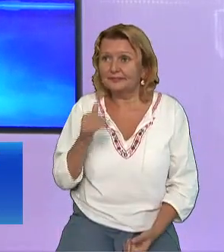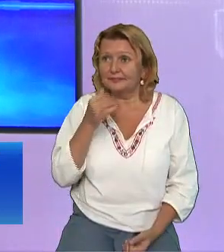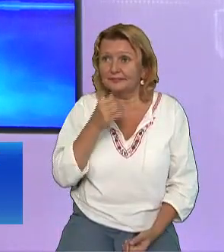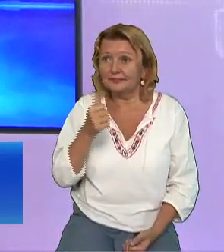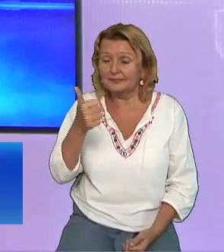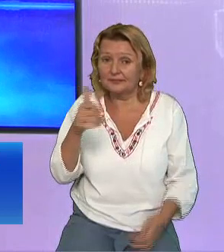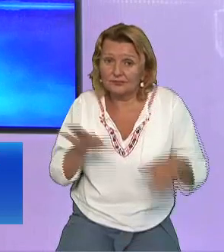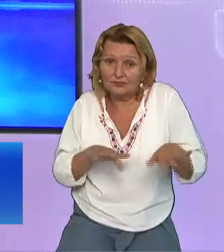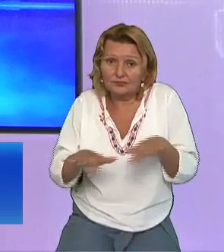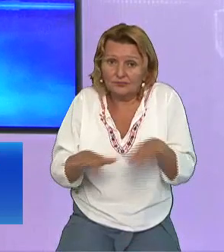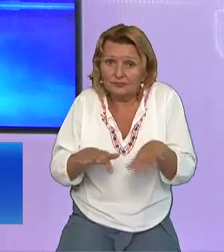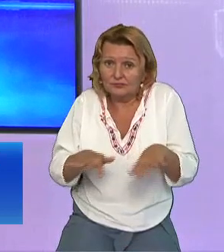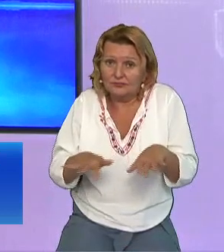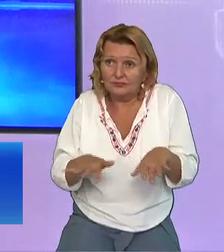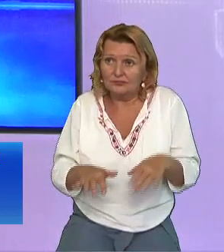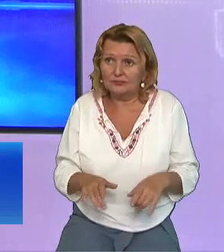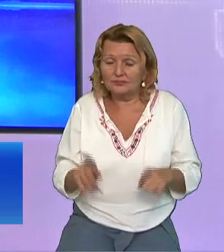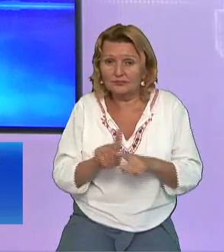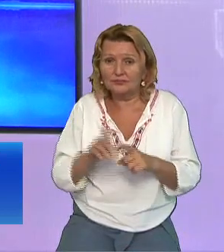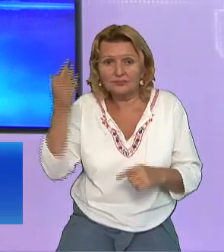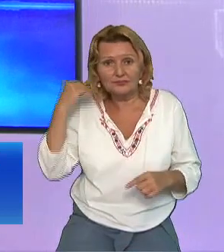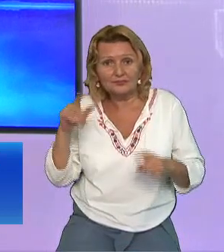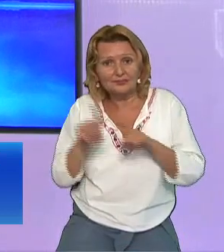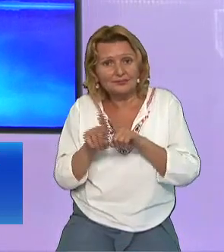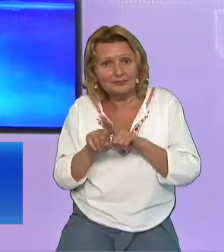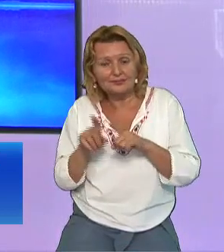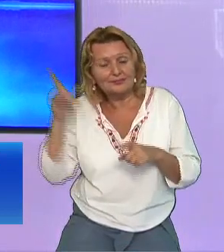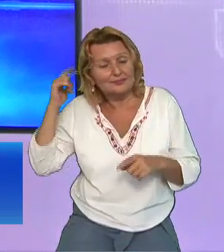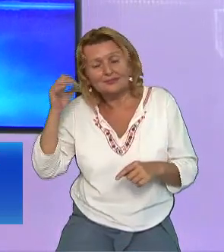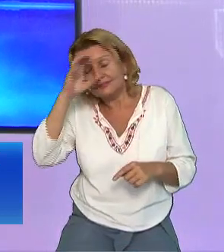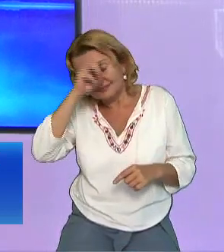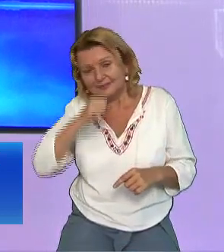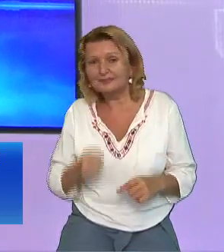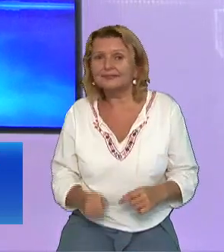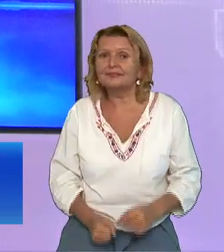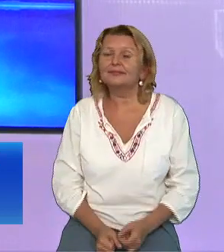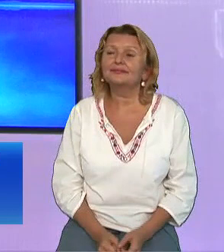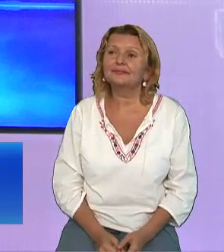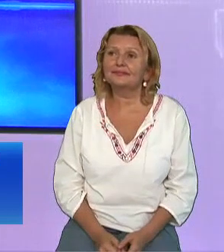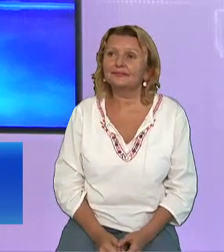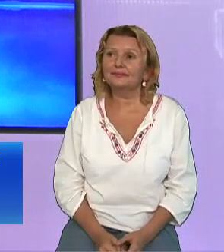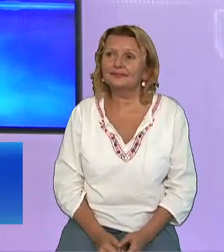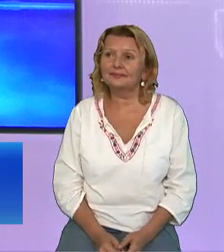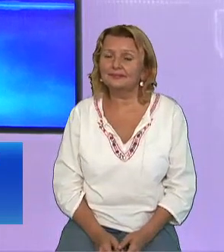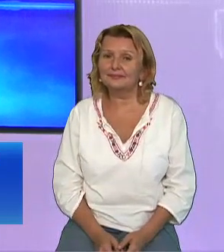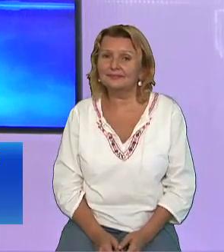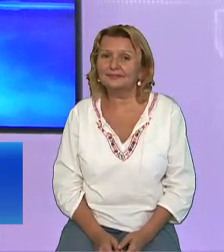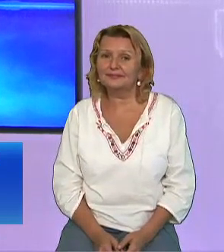Un cutremur de pământ Așa cum a fost cel de azi noapte Poate un pic mai puternic Ați simțit cu tremur azi noapte?